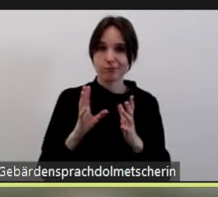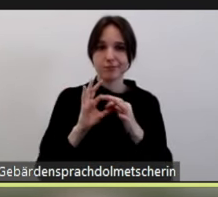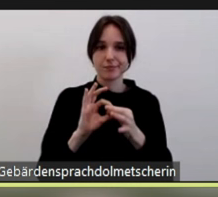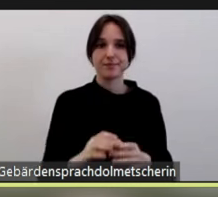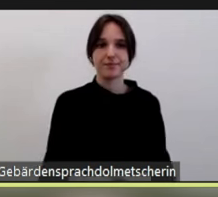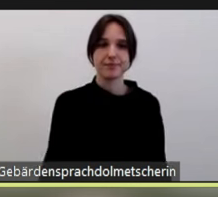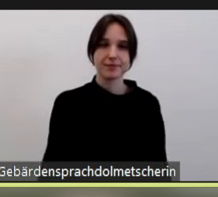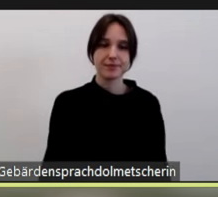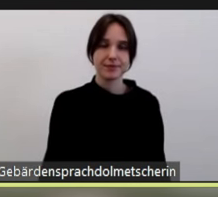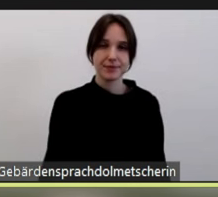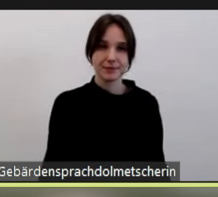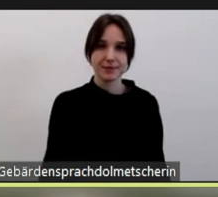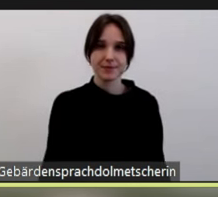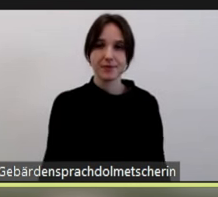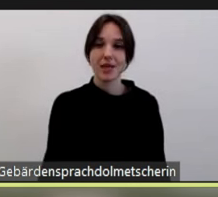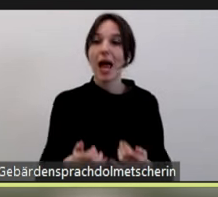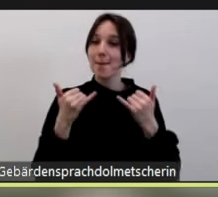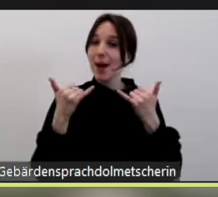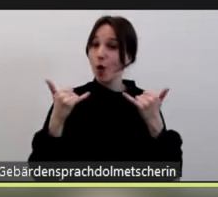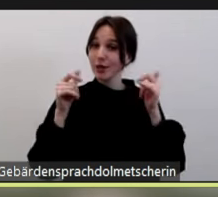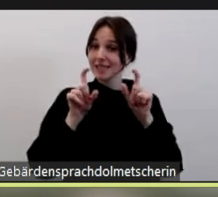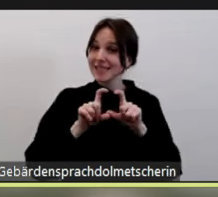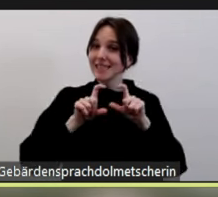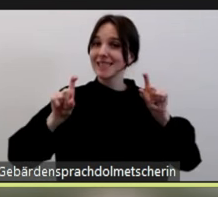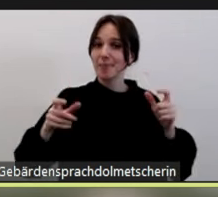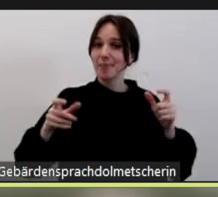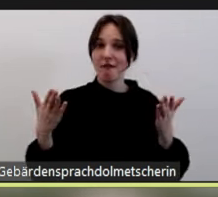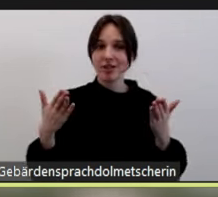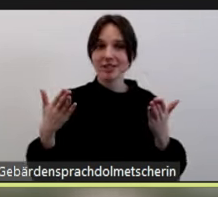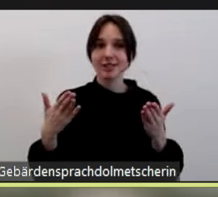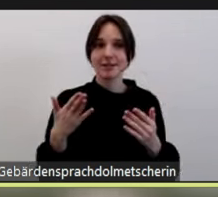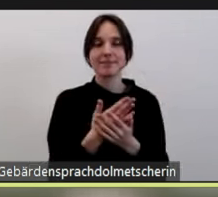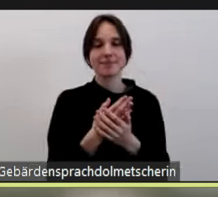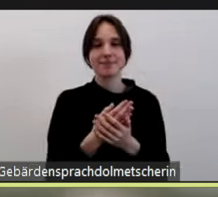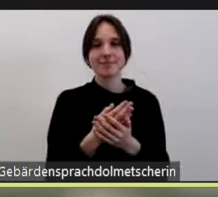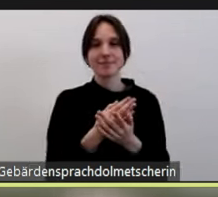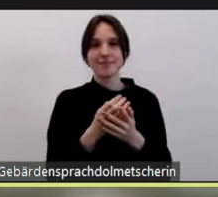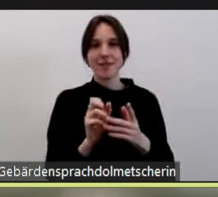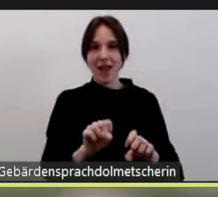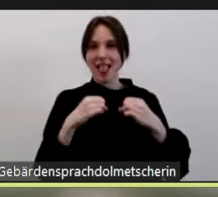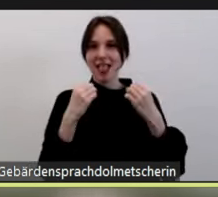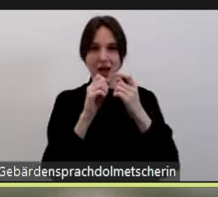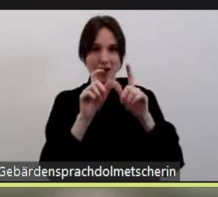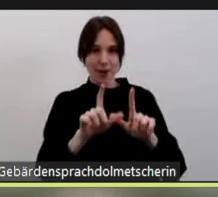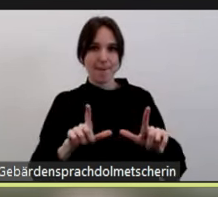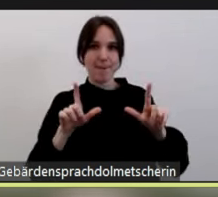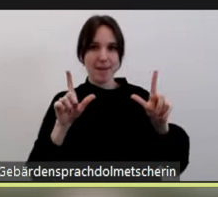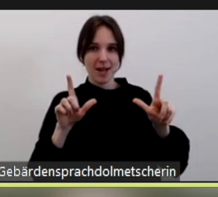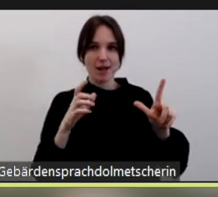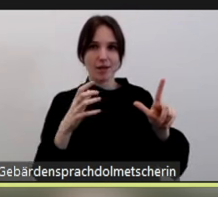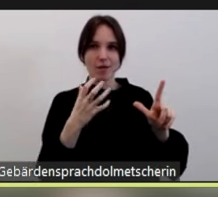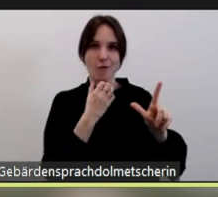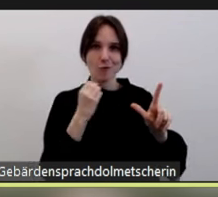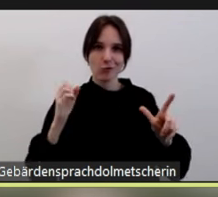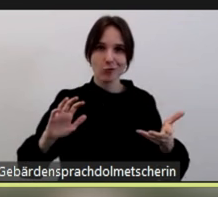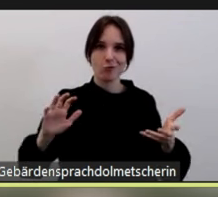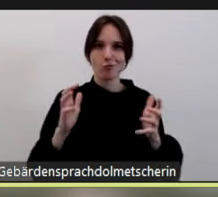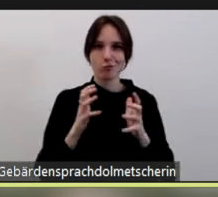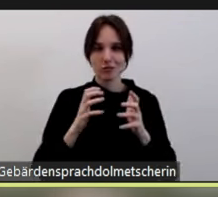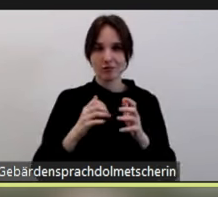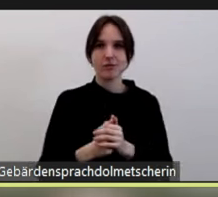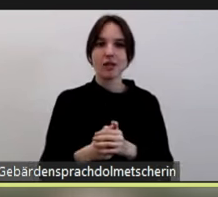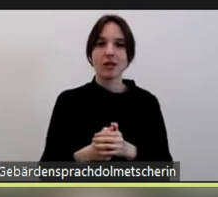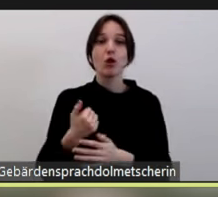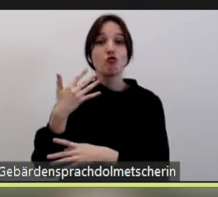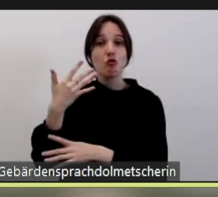vorrangig um eine kurze Ergebnisdarstellung gehen. Wir haben ja auch noch Zeit zum Austausch. Das heißt,